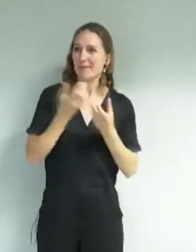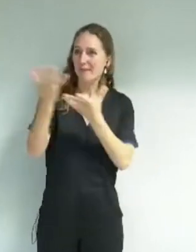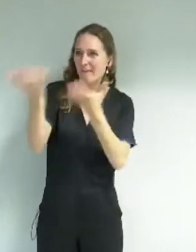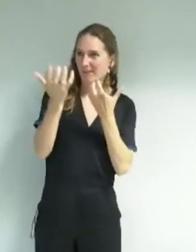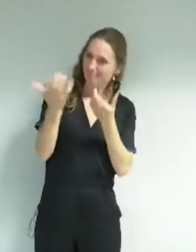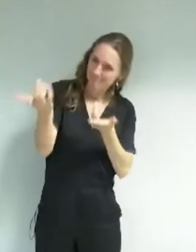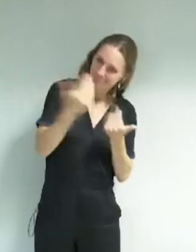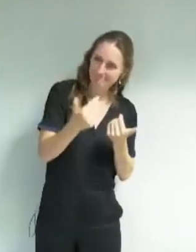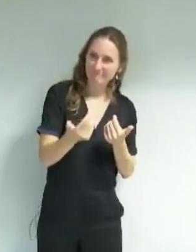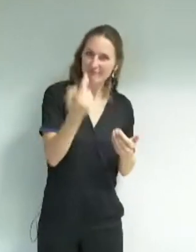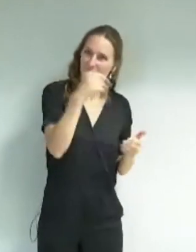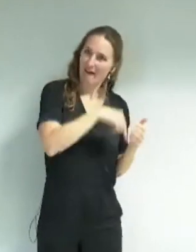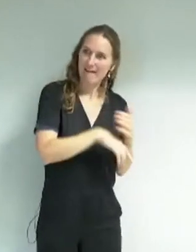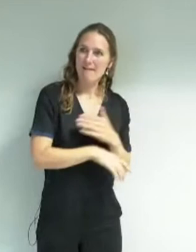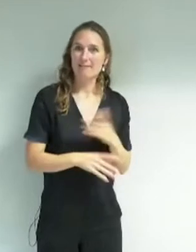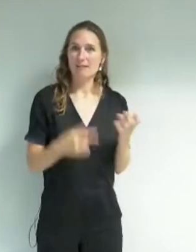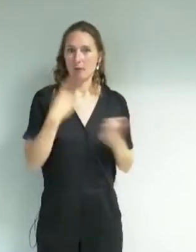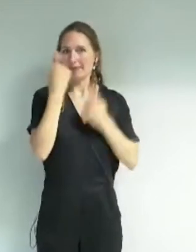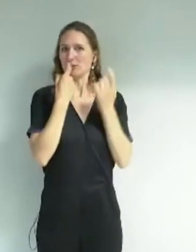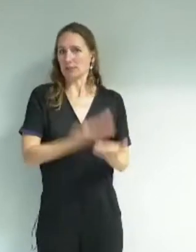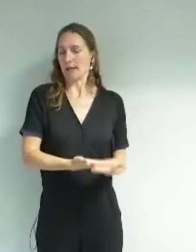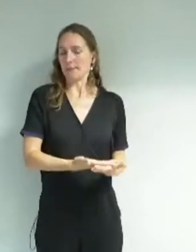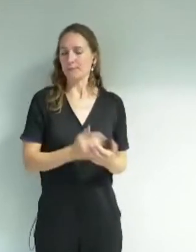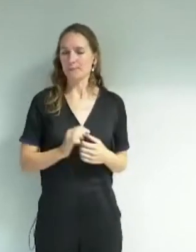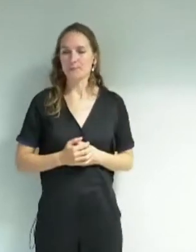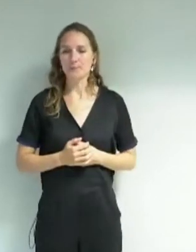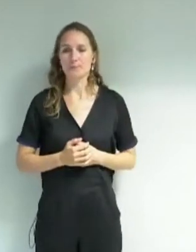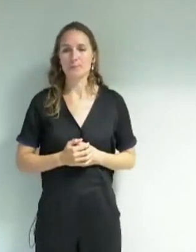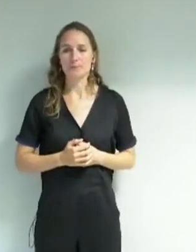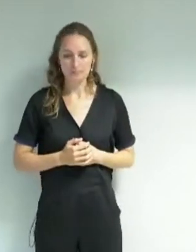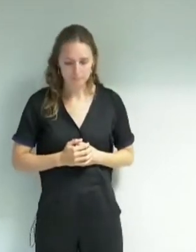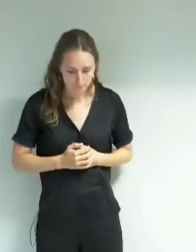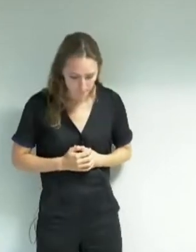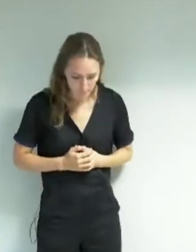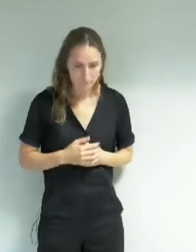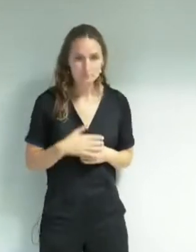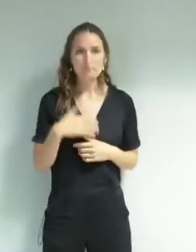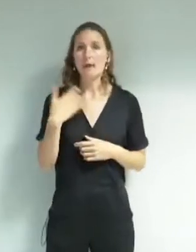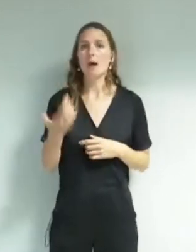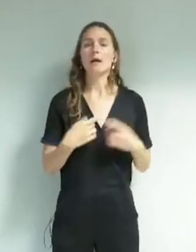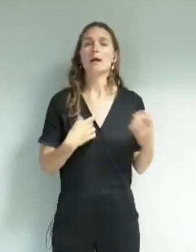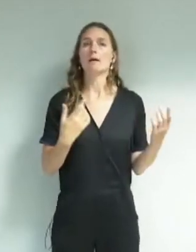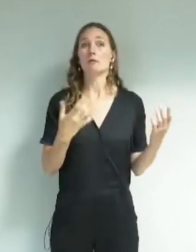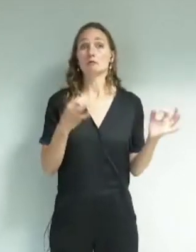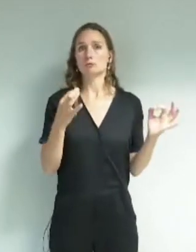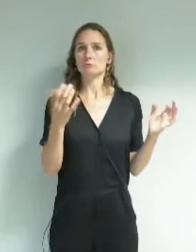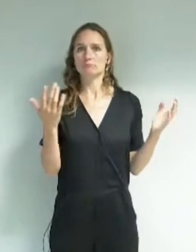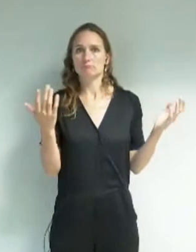? Ça, c'était notre réflexion. Et puis voilà, après, on a donc une polyphonie